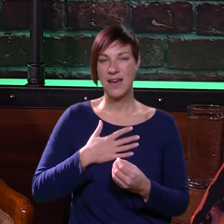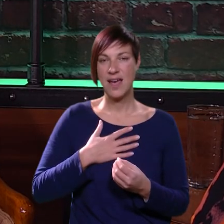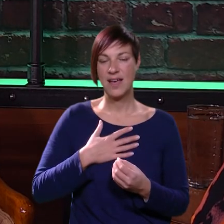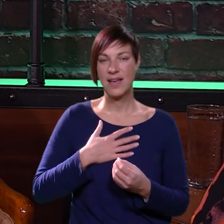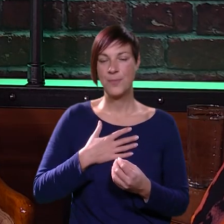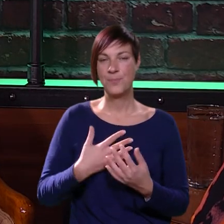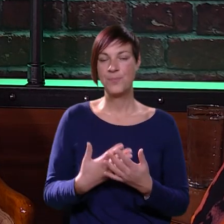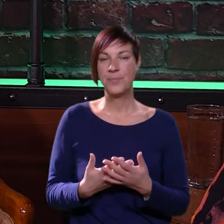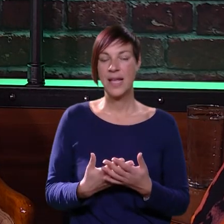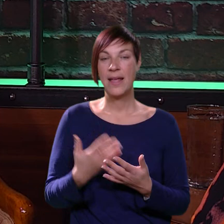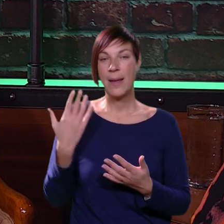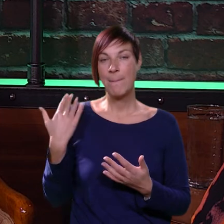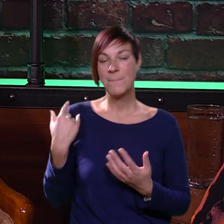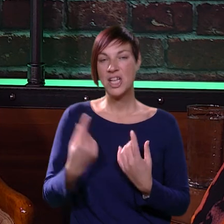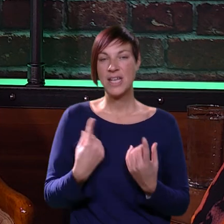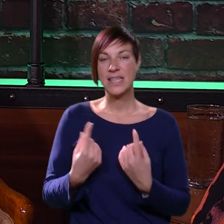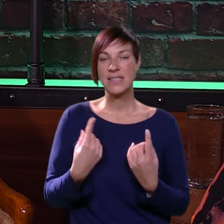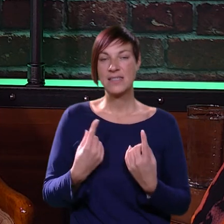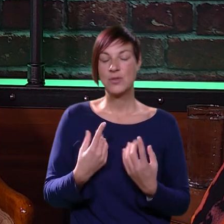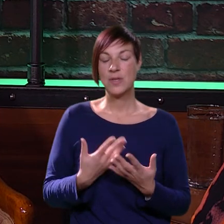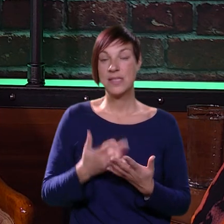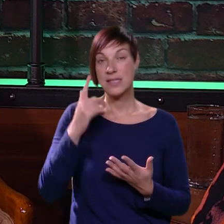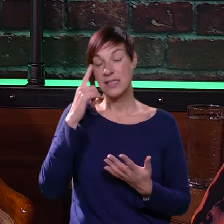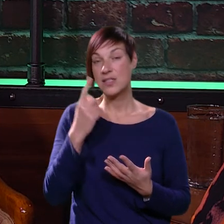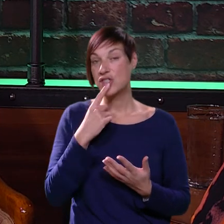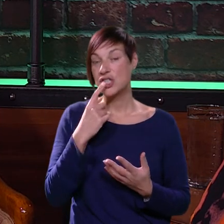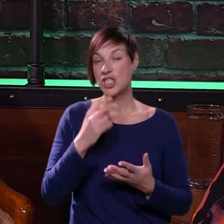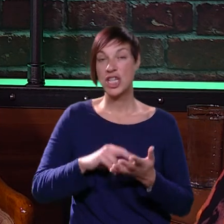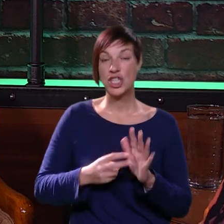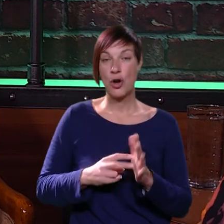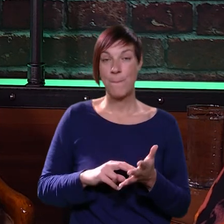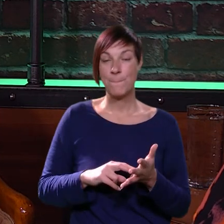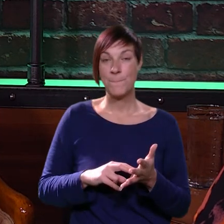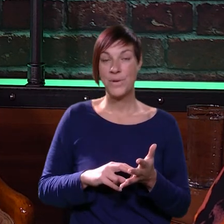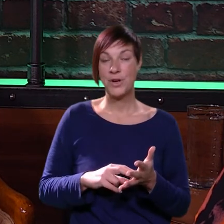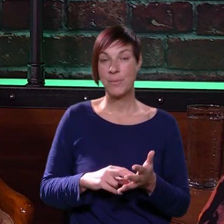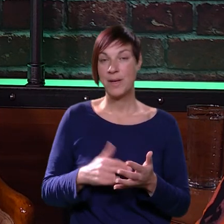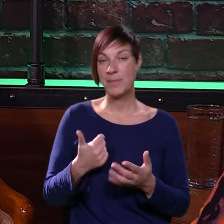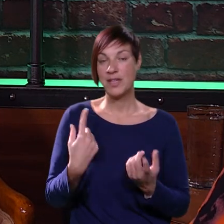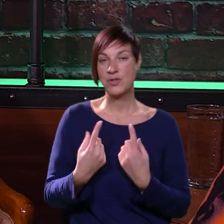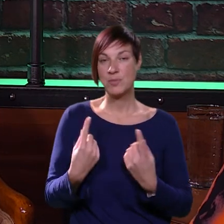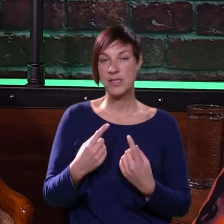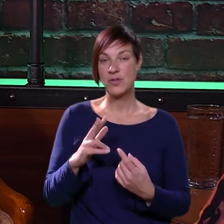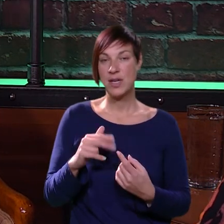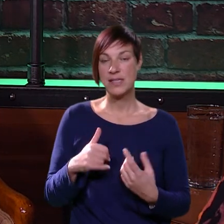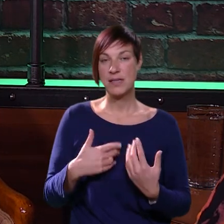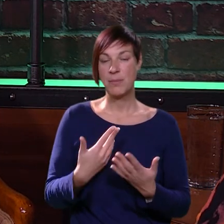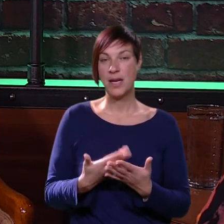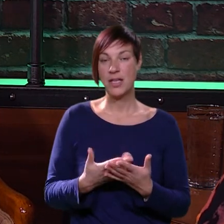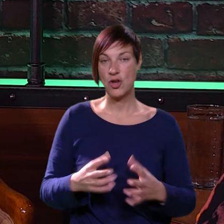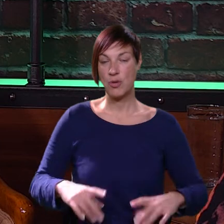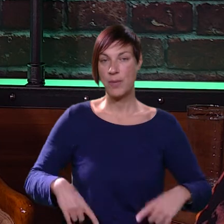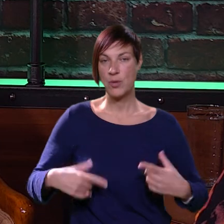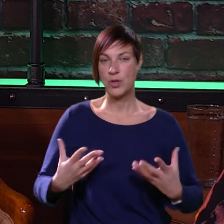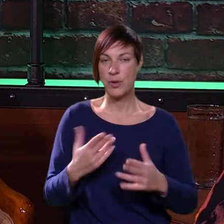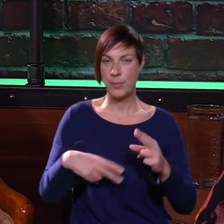droga, i tako. Jer bilo je neke situacije, znate što je sa šećernom problemom? Recimo, jednu smo situaciju imali, znači, o